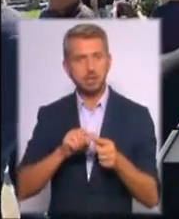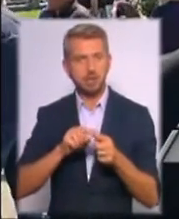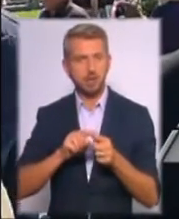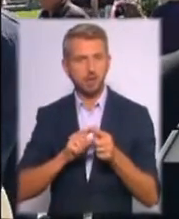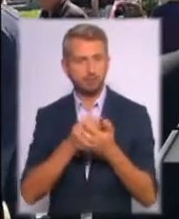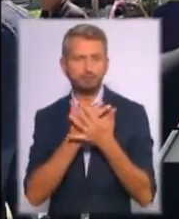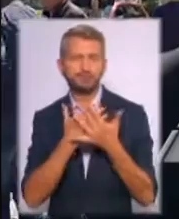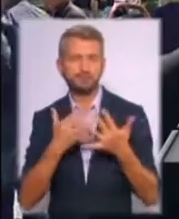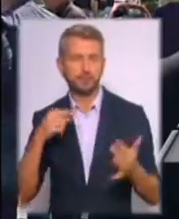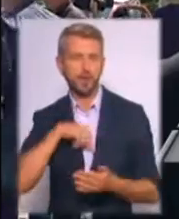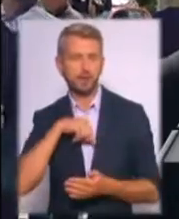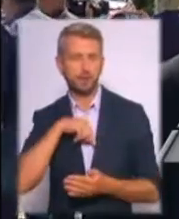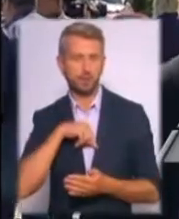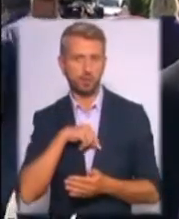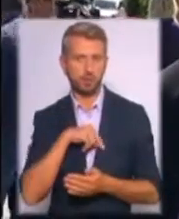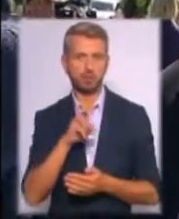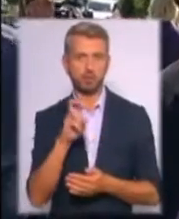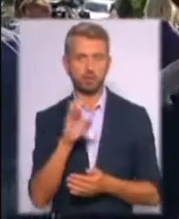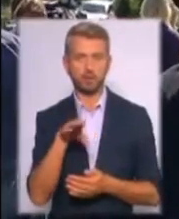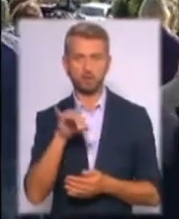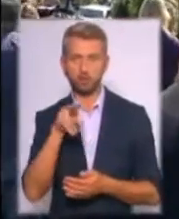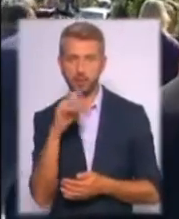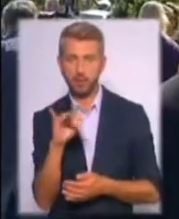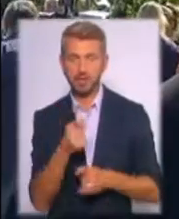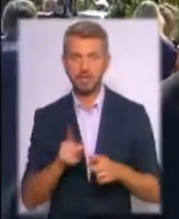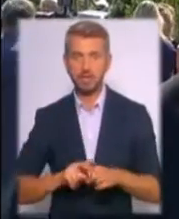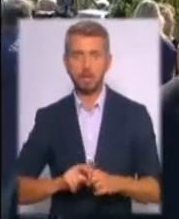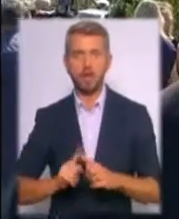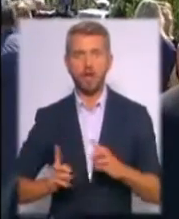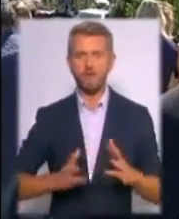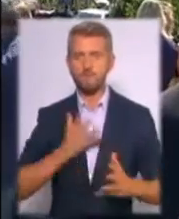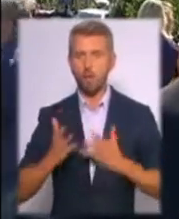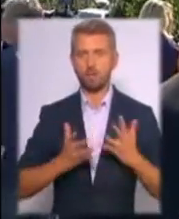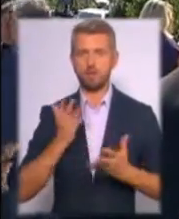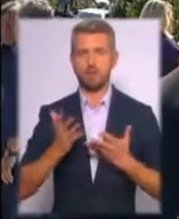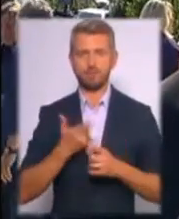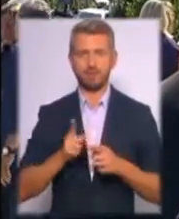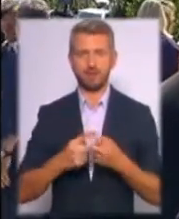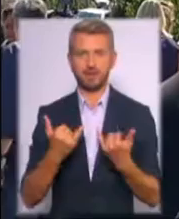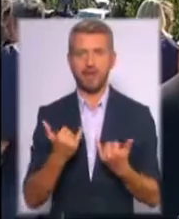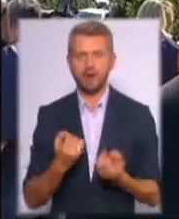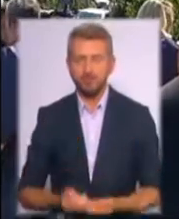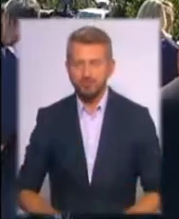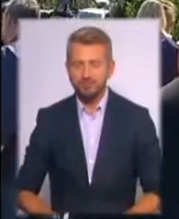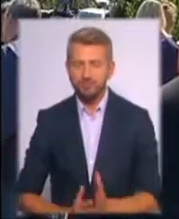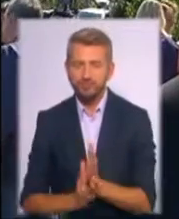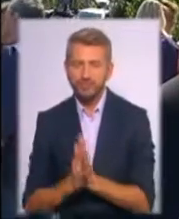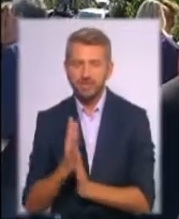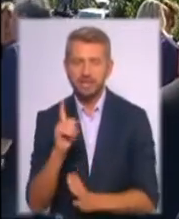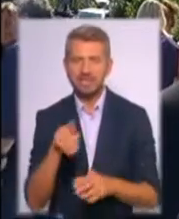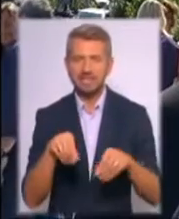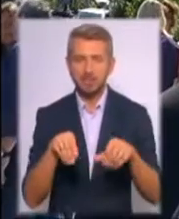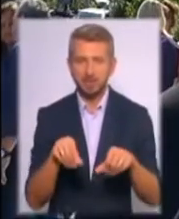Сельвестровича, з цим вогнем, який зараз йде з землі, з цим